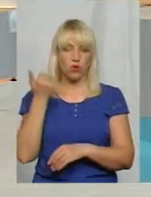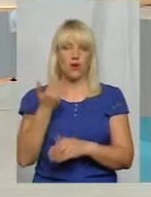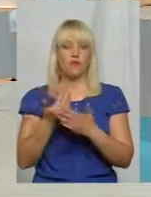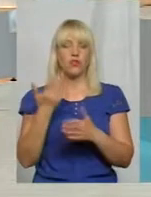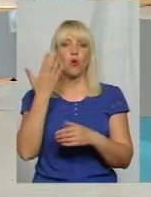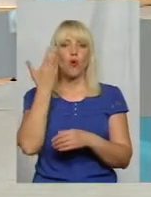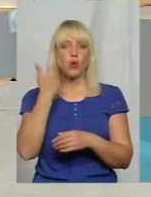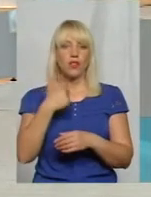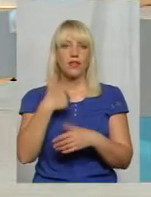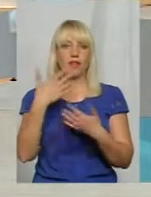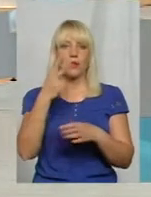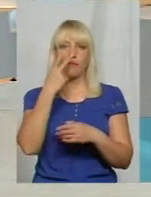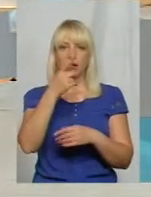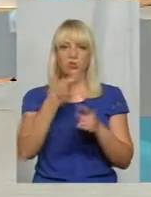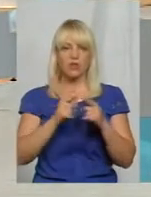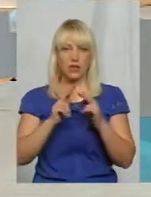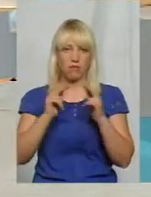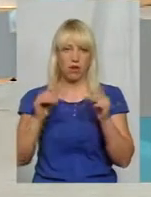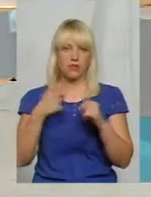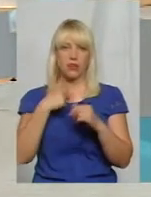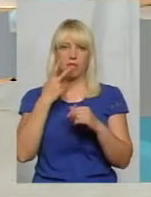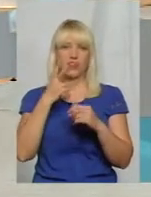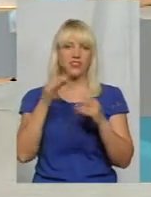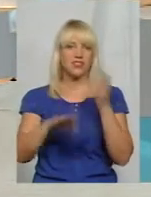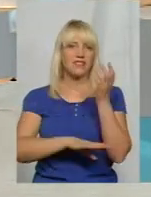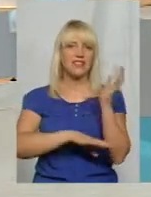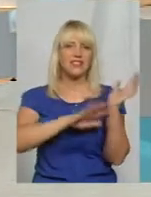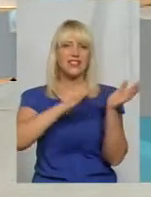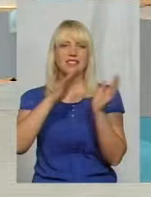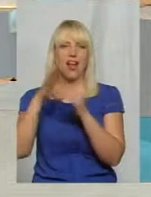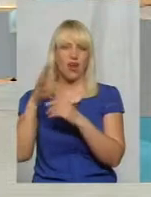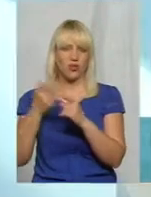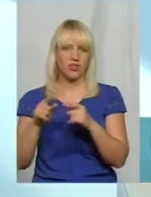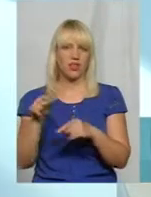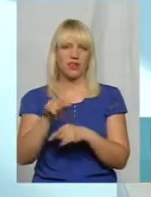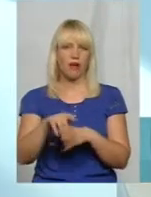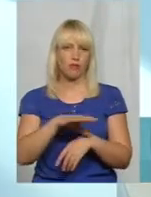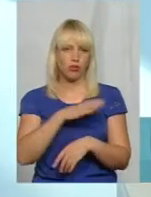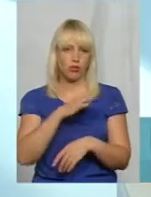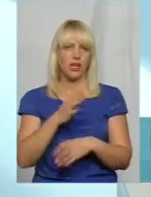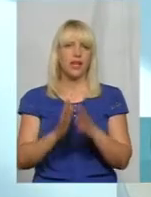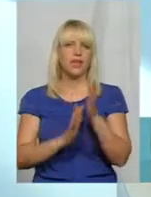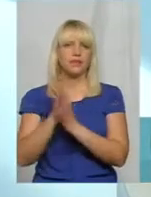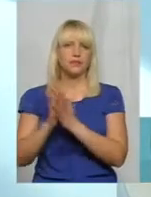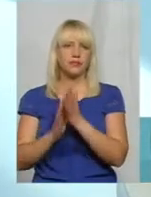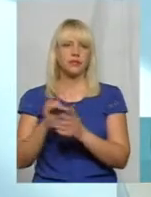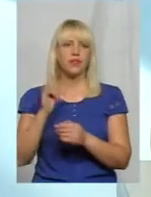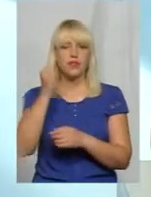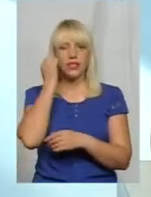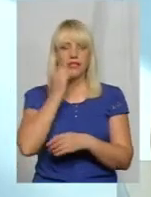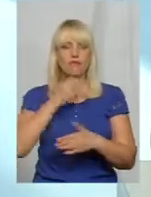його бачив, я бачив ці всі зарослі, які там були. І насправді дякувати